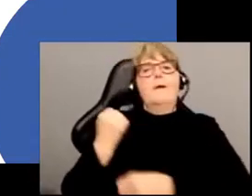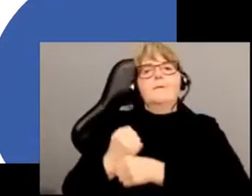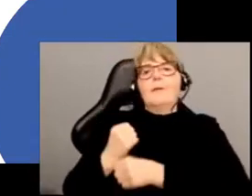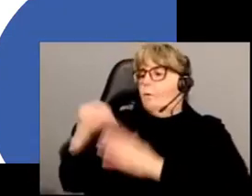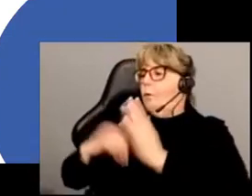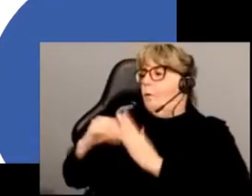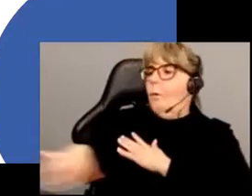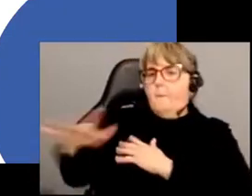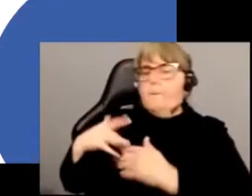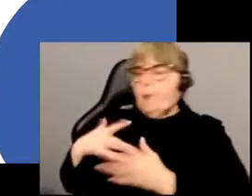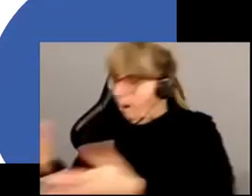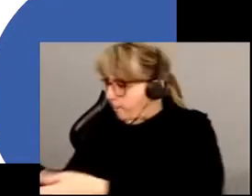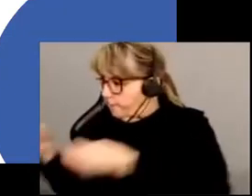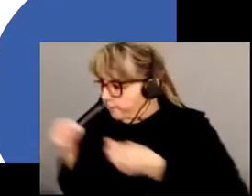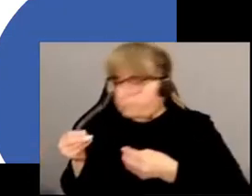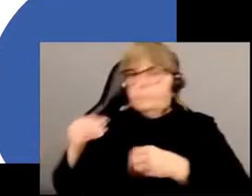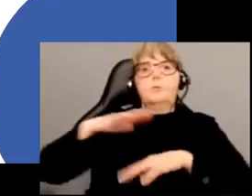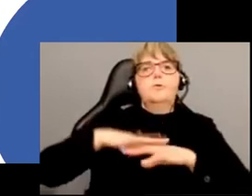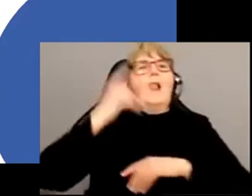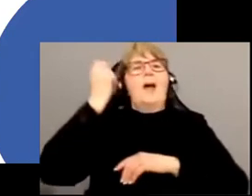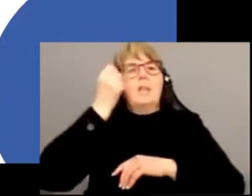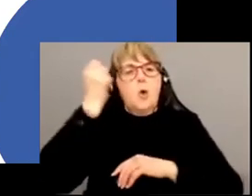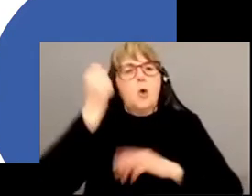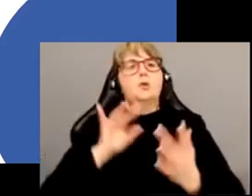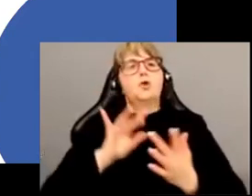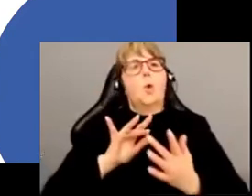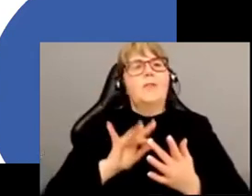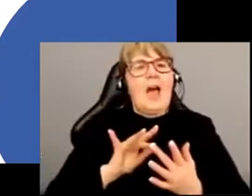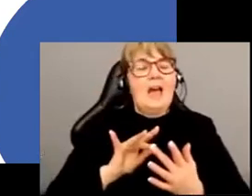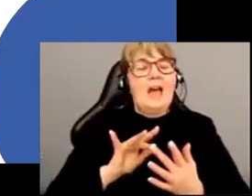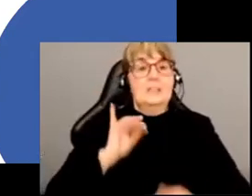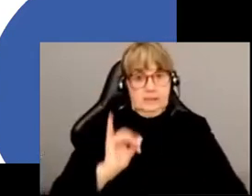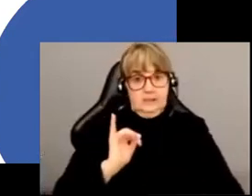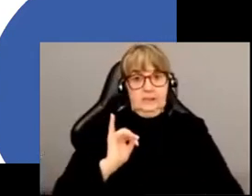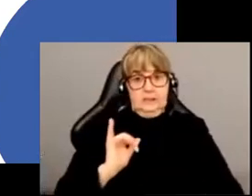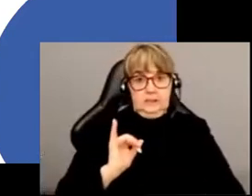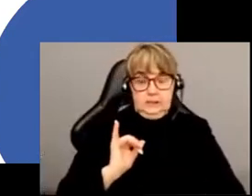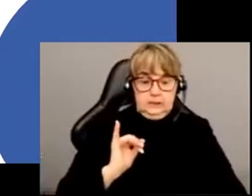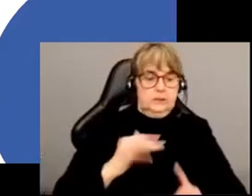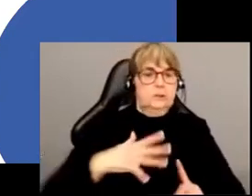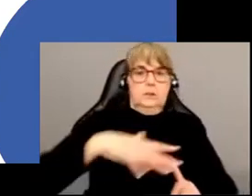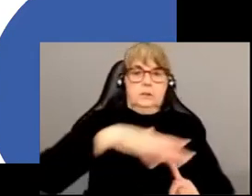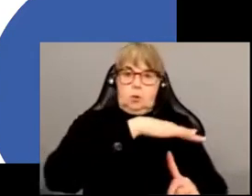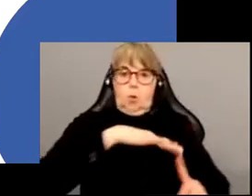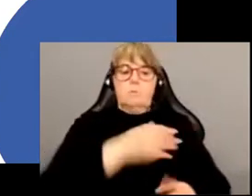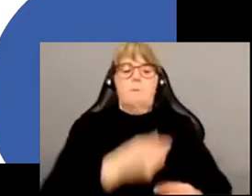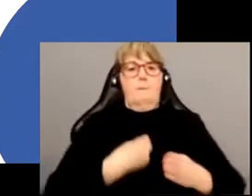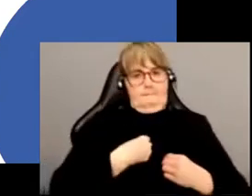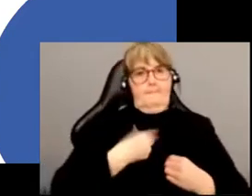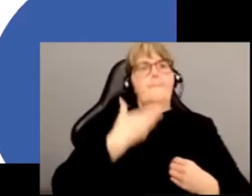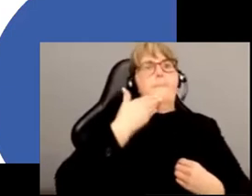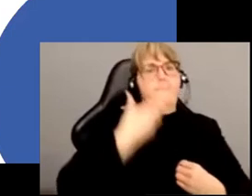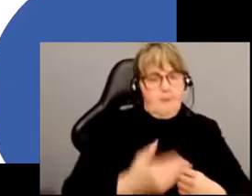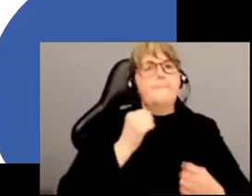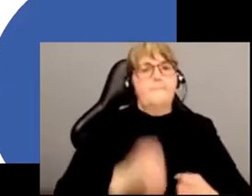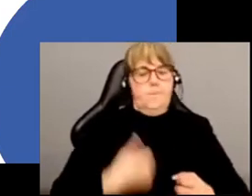des travaux de Gordon Holport sur la théorie du contact, montrent que lorsque les circonstances sont favorables, on peut arriver à